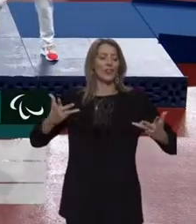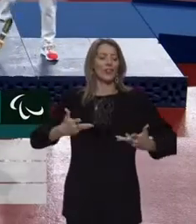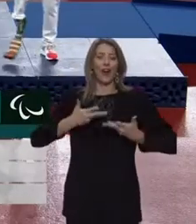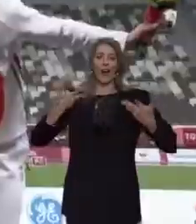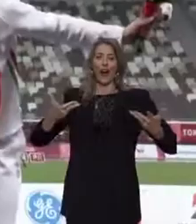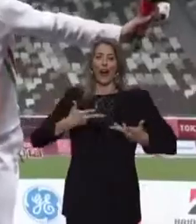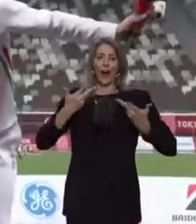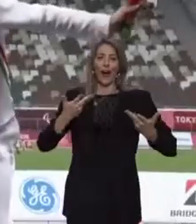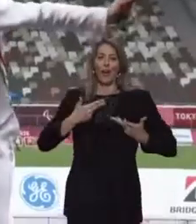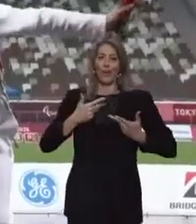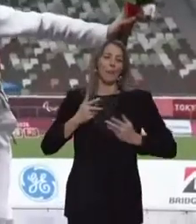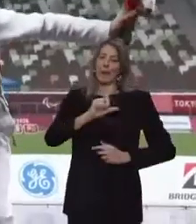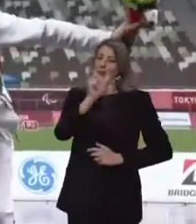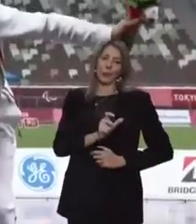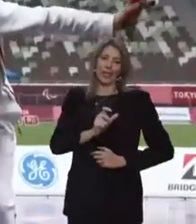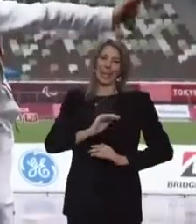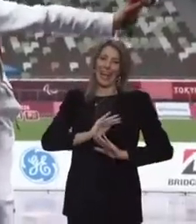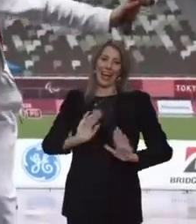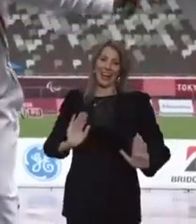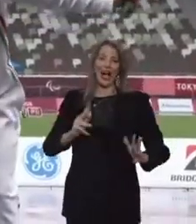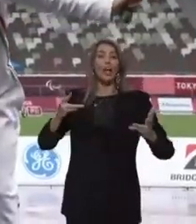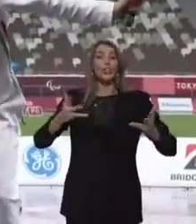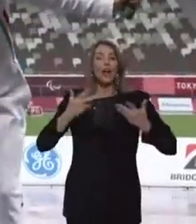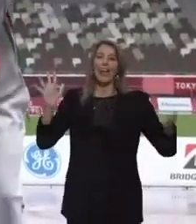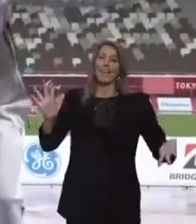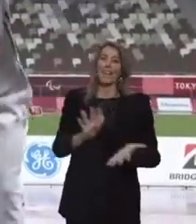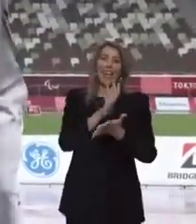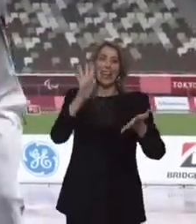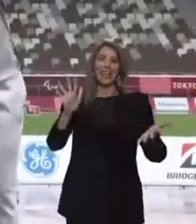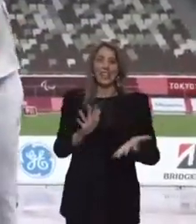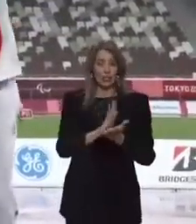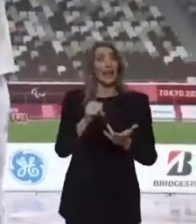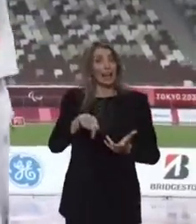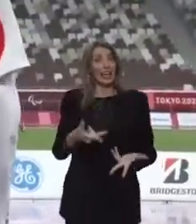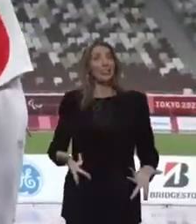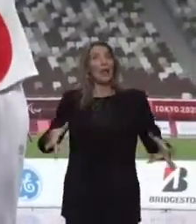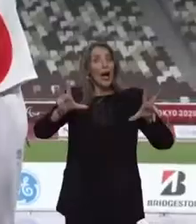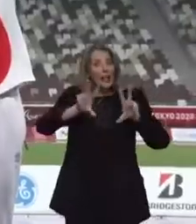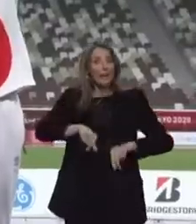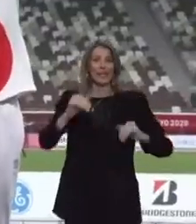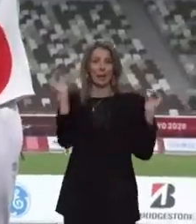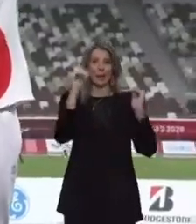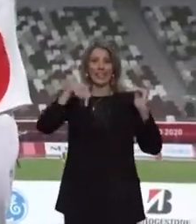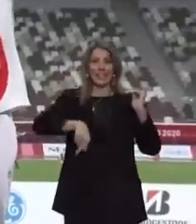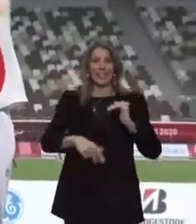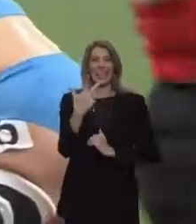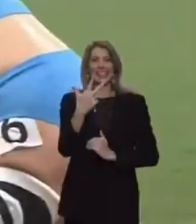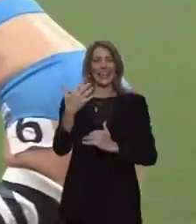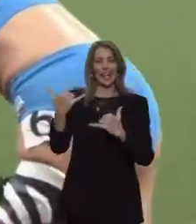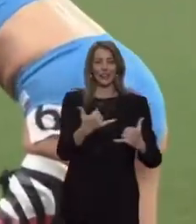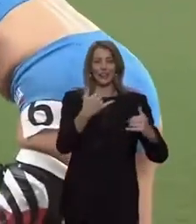gioia per tutto il nostro paese una gioia e un festeggiamento che replichiamo questa sera 3